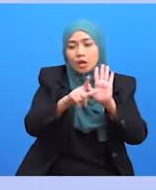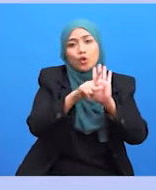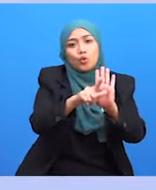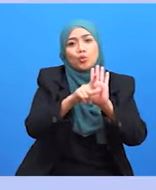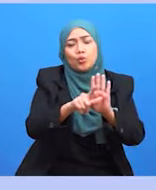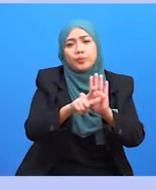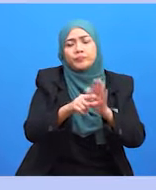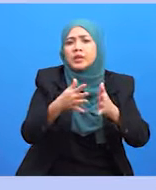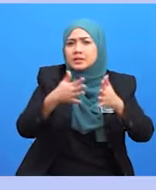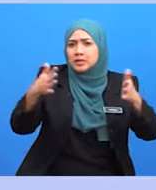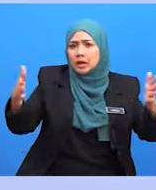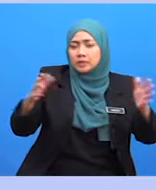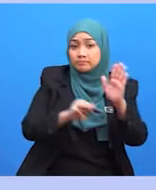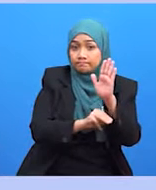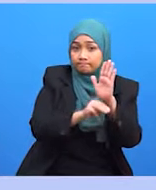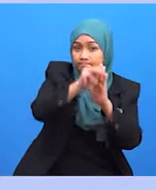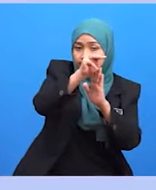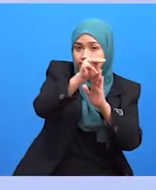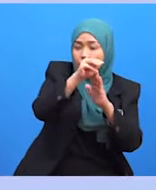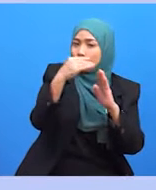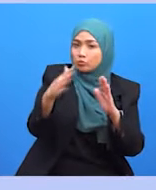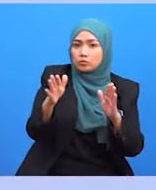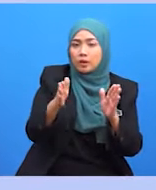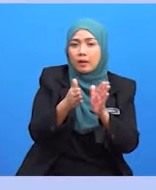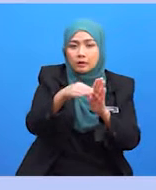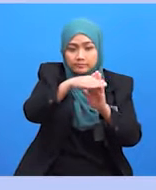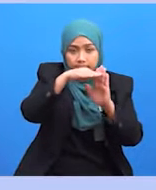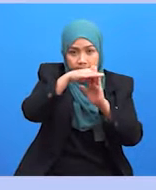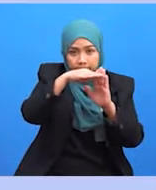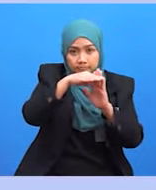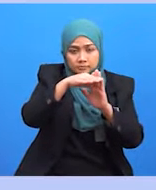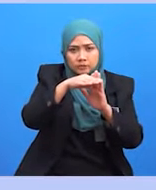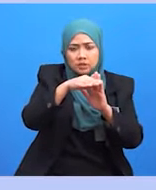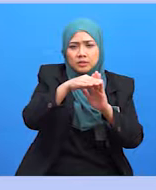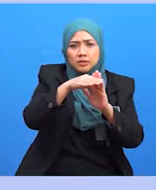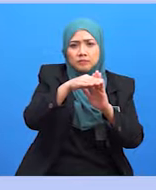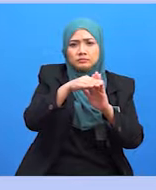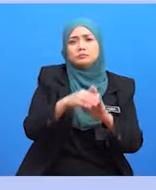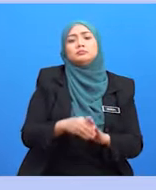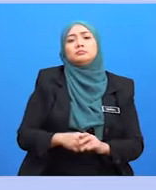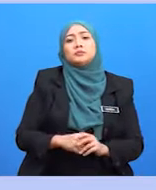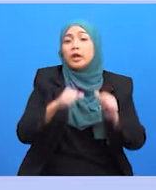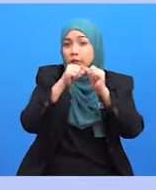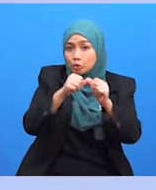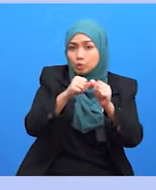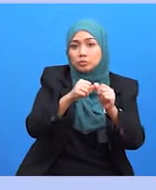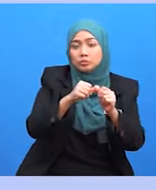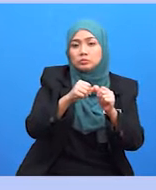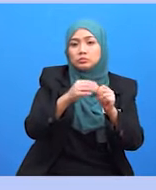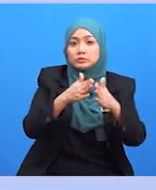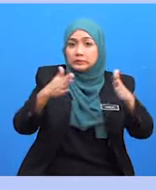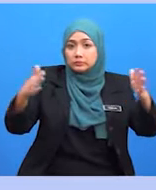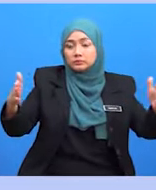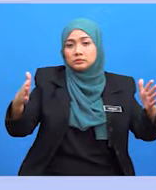maksimal dan minimal logo tidak terhad dan juga bergantung pada size aplikasi bahan yang hendak digunakan